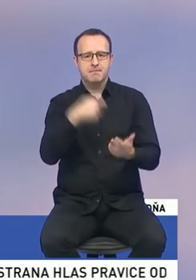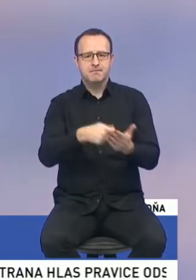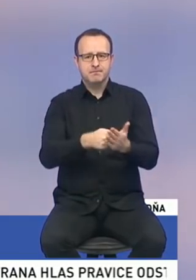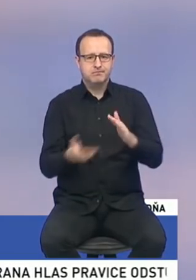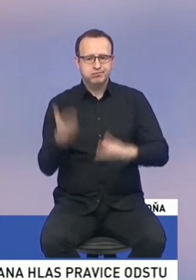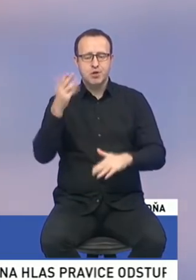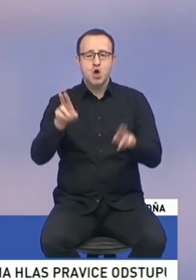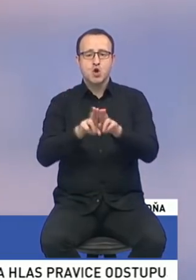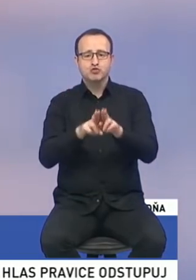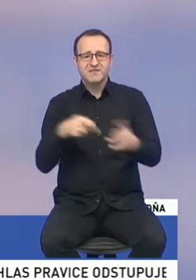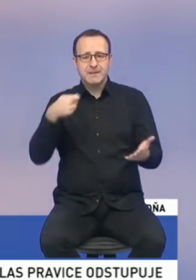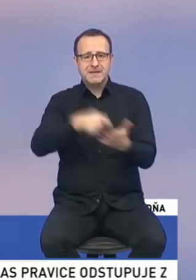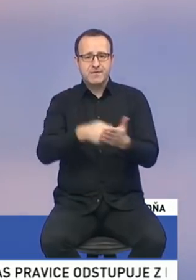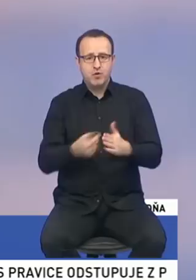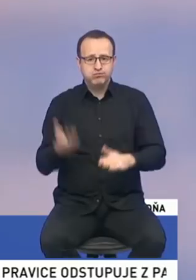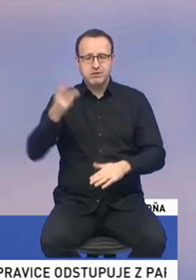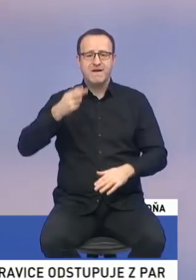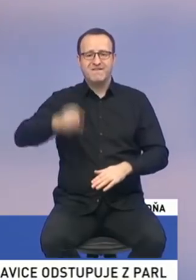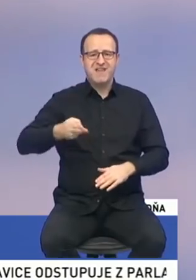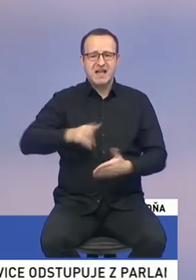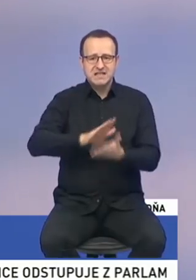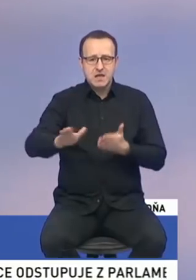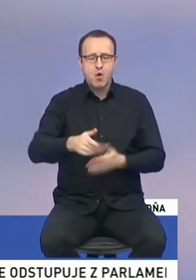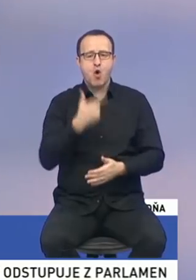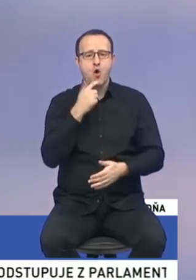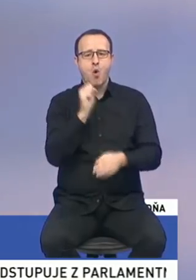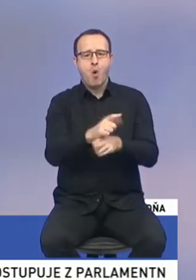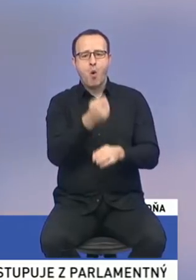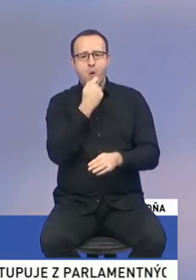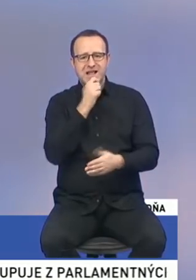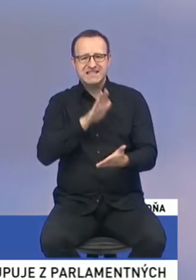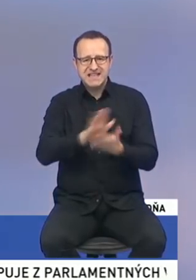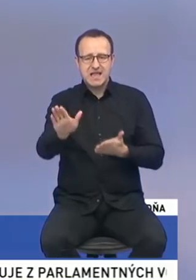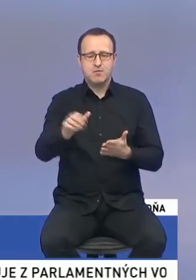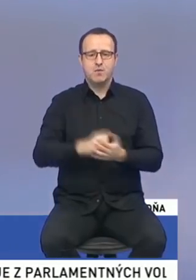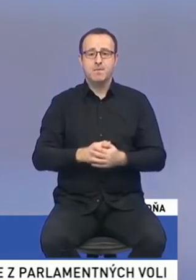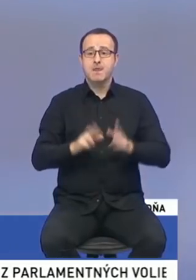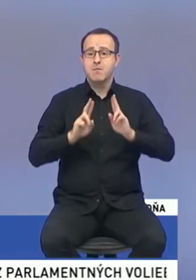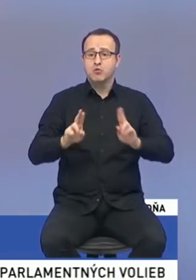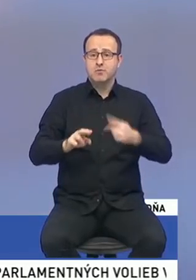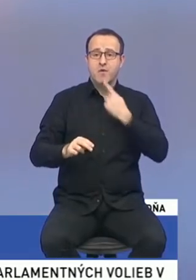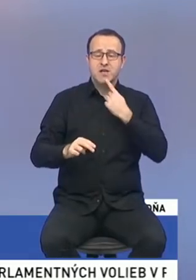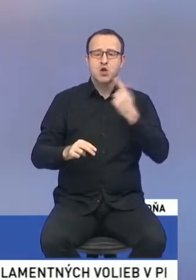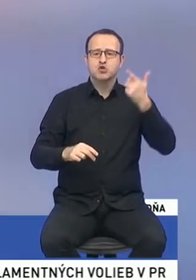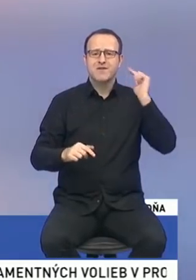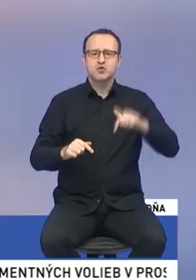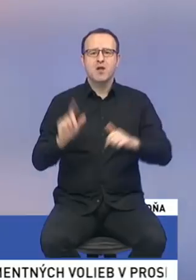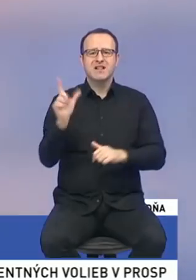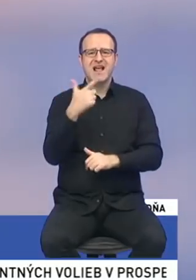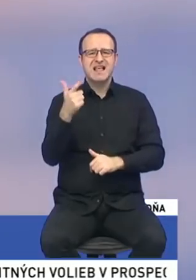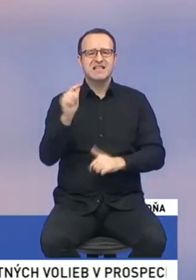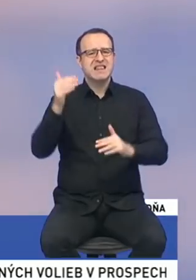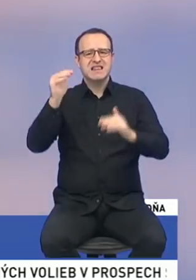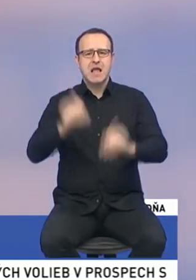príspevok, či sú to vlaky zadarmo, či sú to obedy zadarmo. Môžeme hovoriť o tom, že Slovensko má 12. najnižší dlh v Európe, má